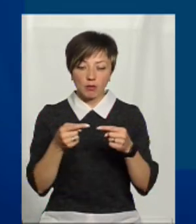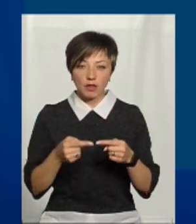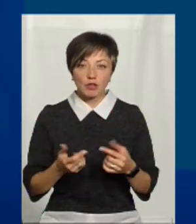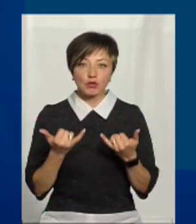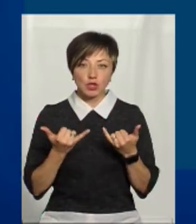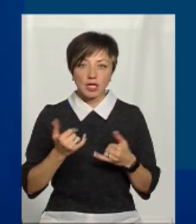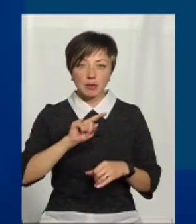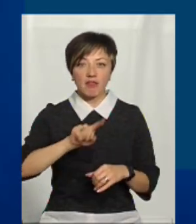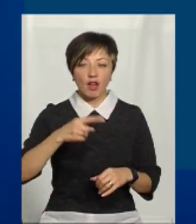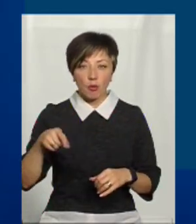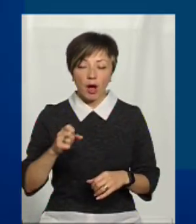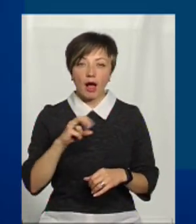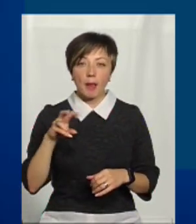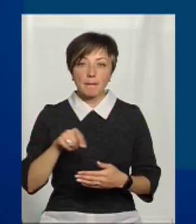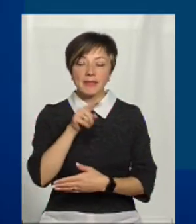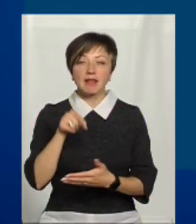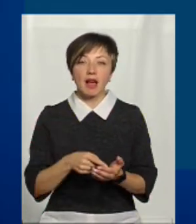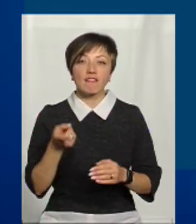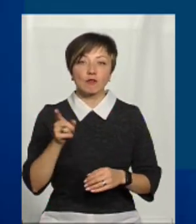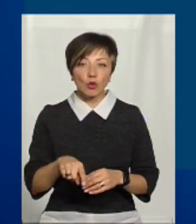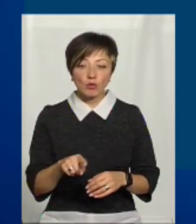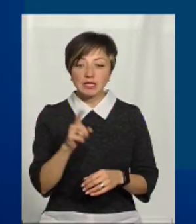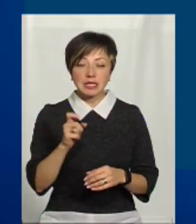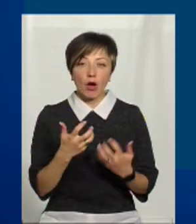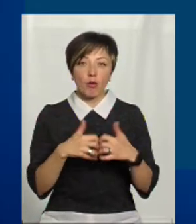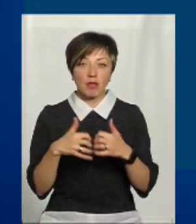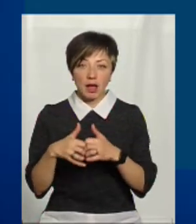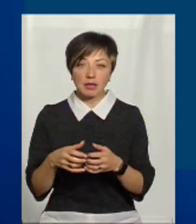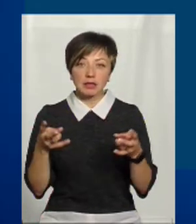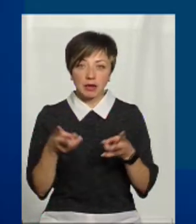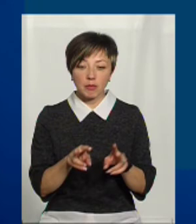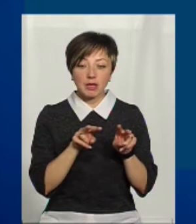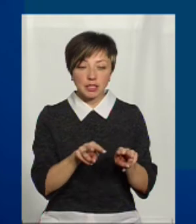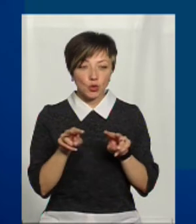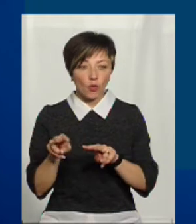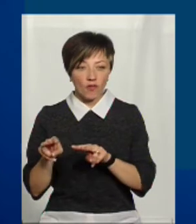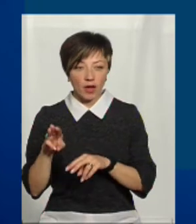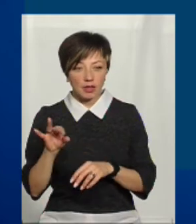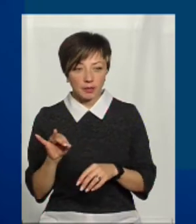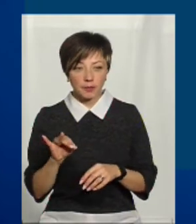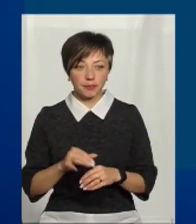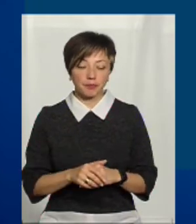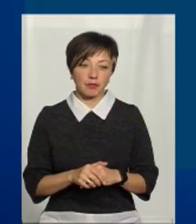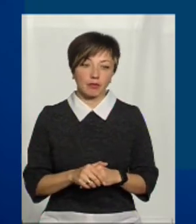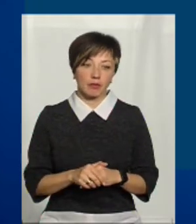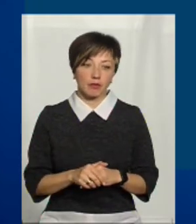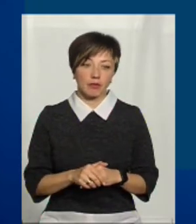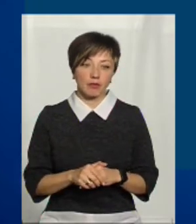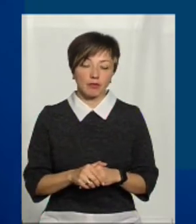сучасним вимогам. Але питання в тому, що за обладнанням треба теж слідкувати. Тобто,